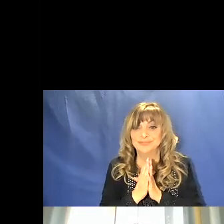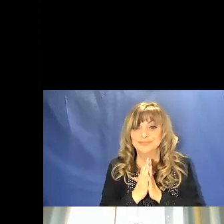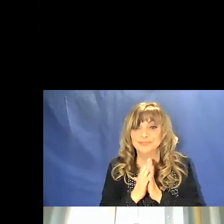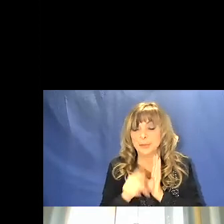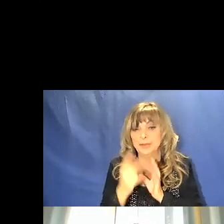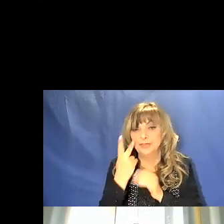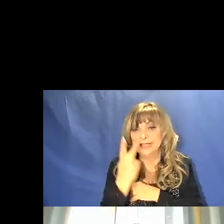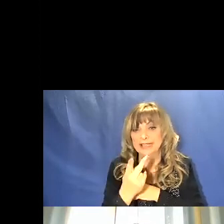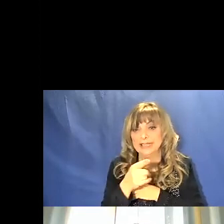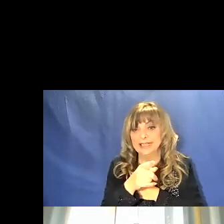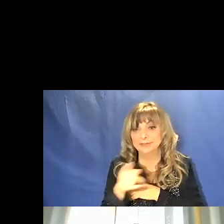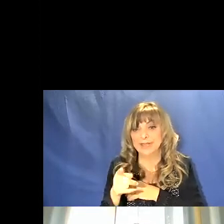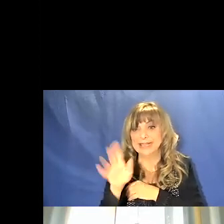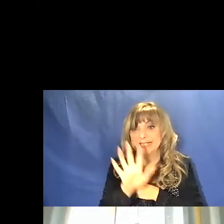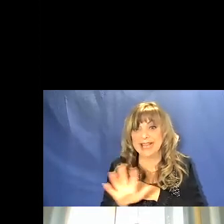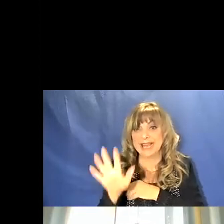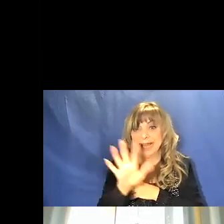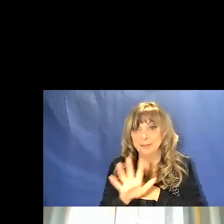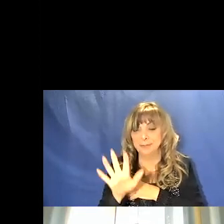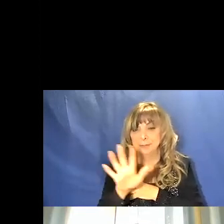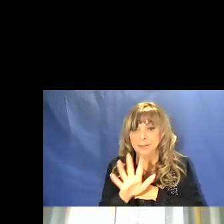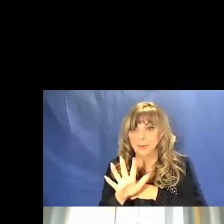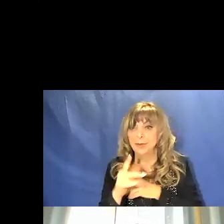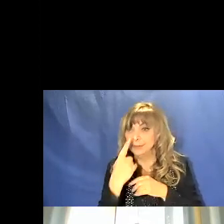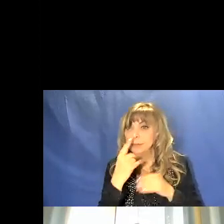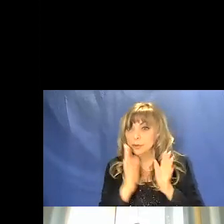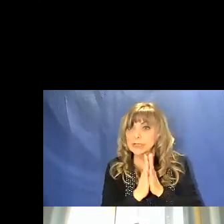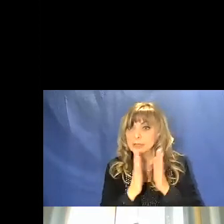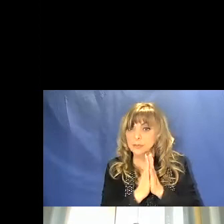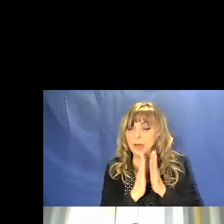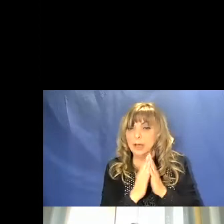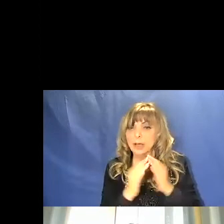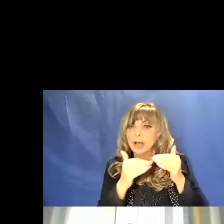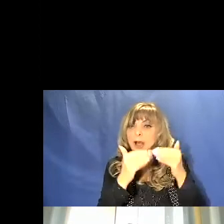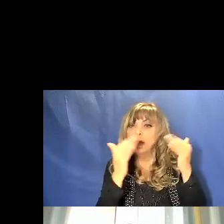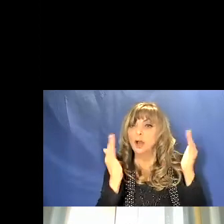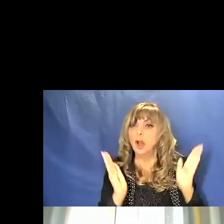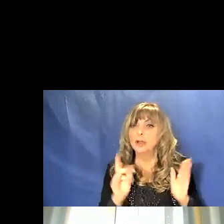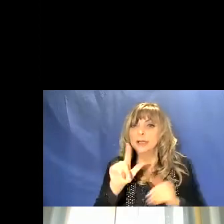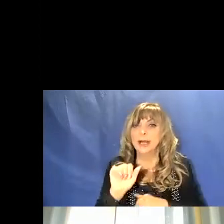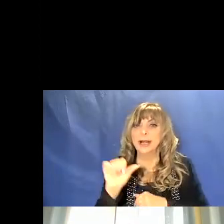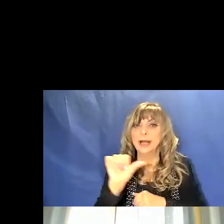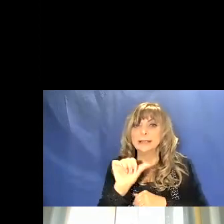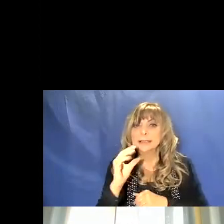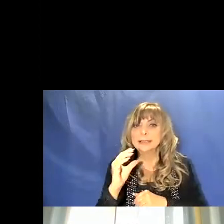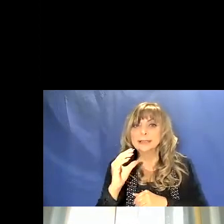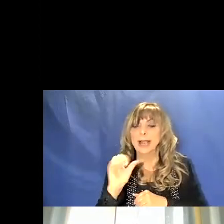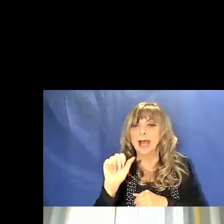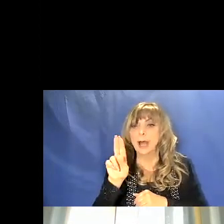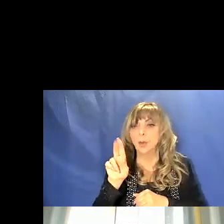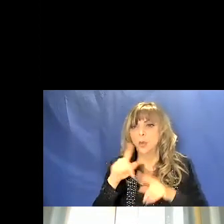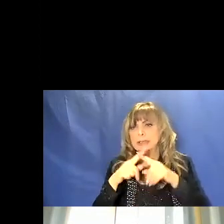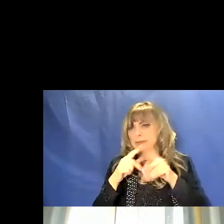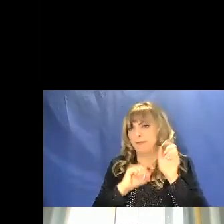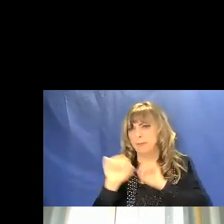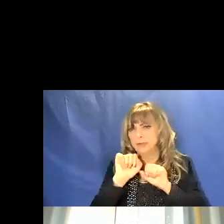vedete un esempio di un vero e proprio santuario è la grotta Lascaux molto famosa